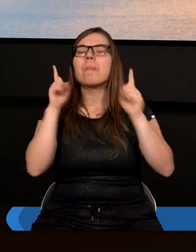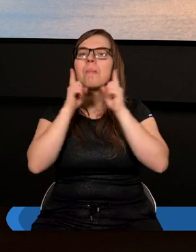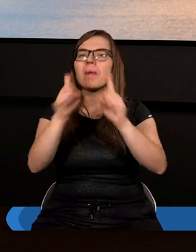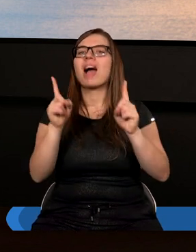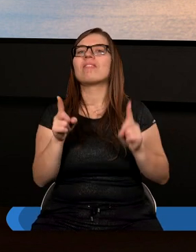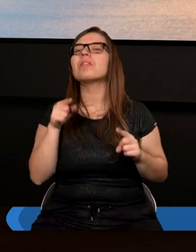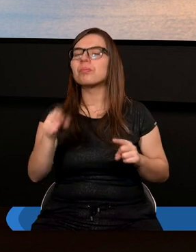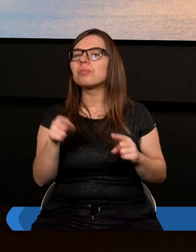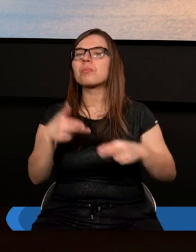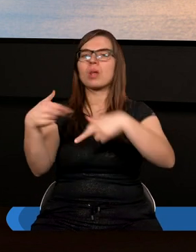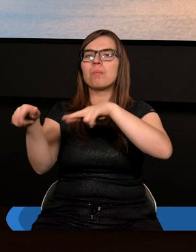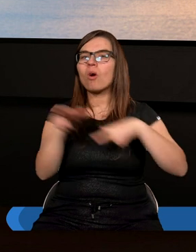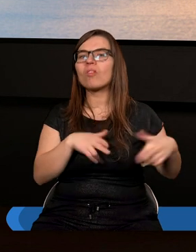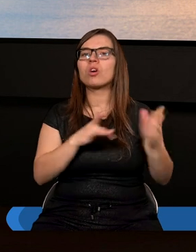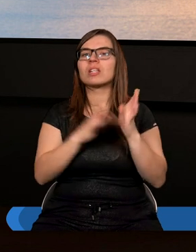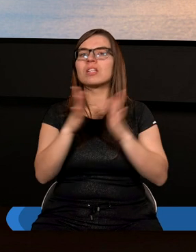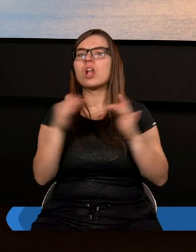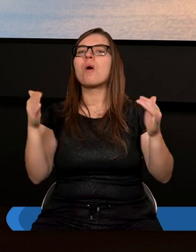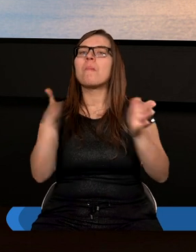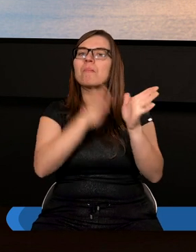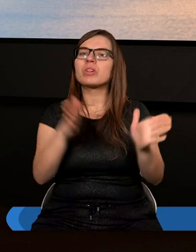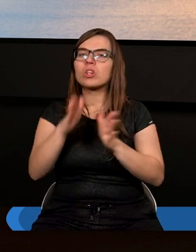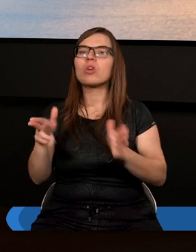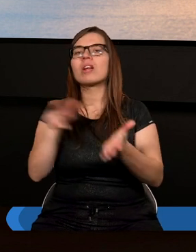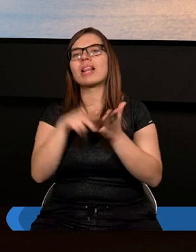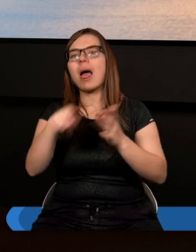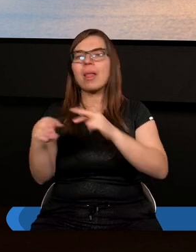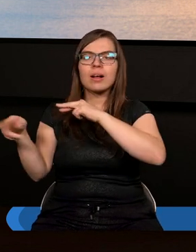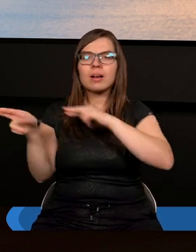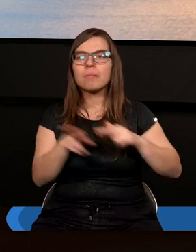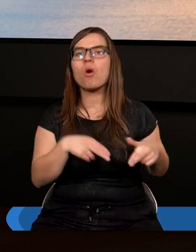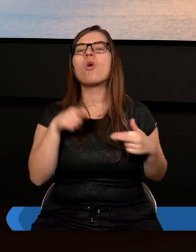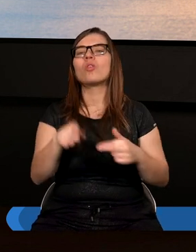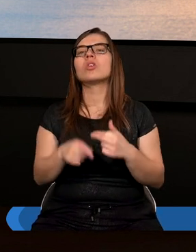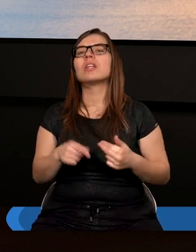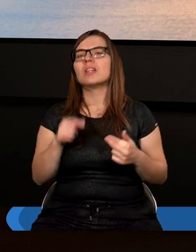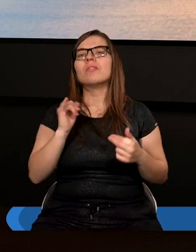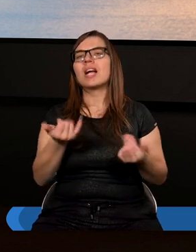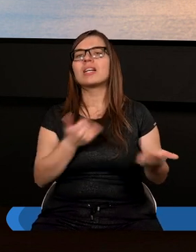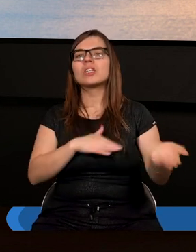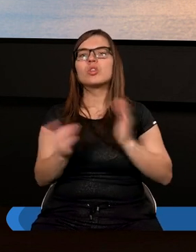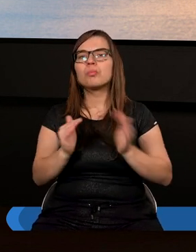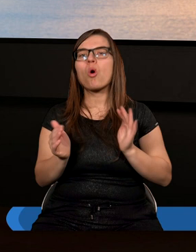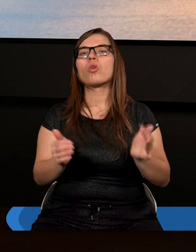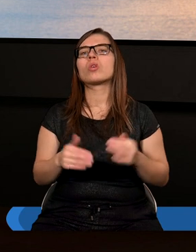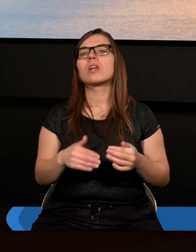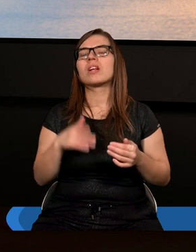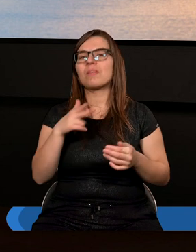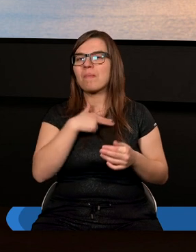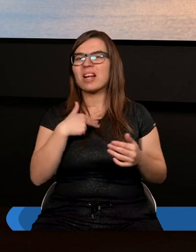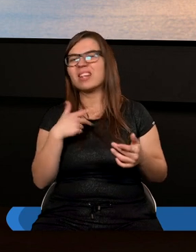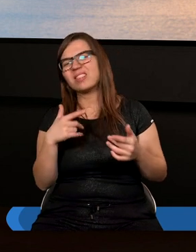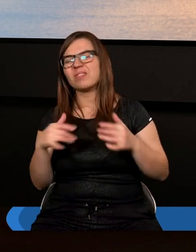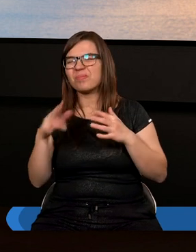prawdy o powrocie Chrystusa, możliwości przygotowania się na ten powrót i to jest ważne, w jaki sposób my szafujemy